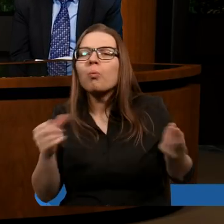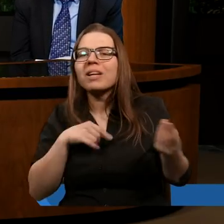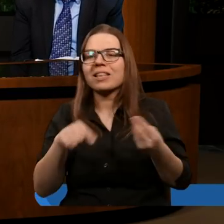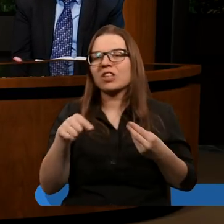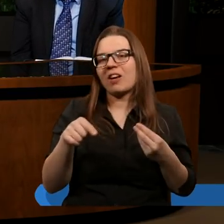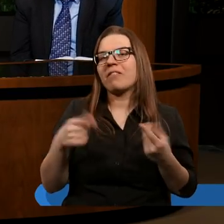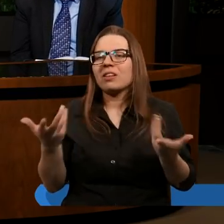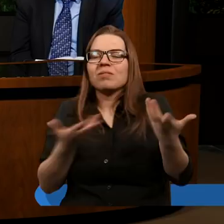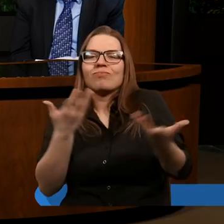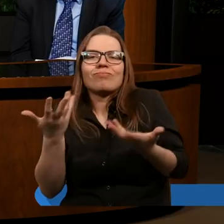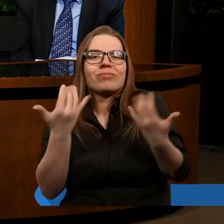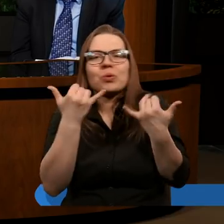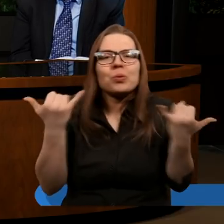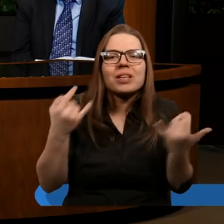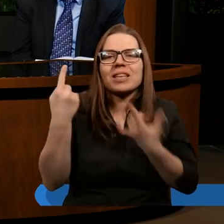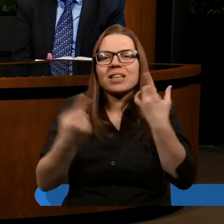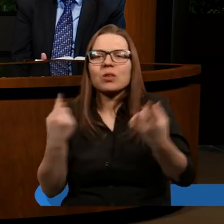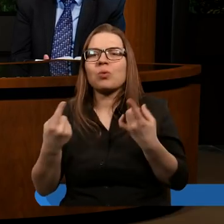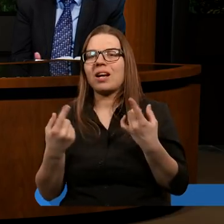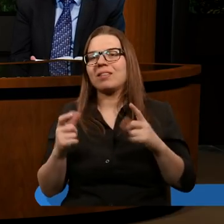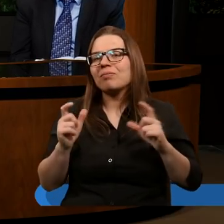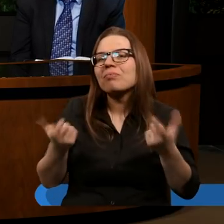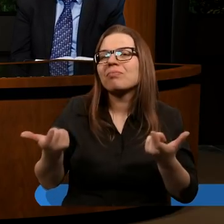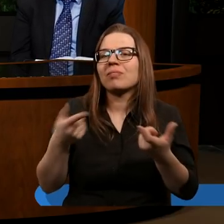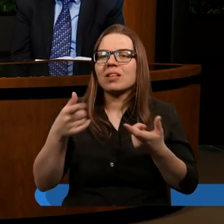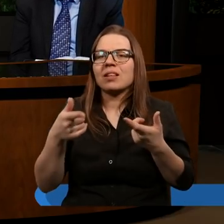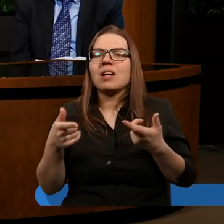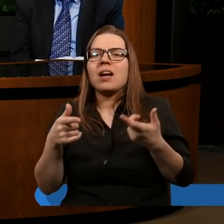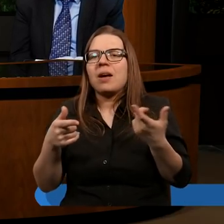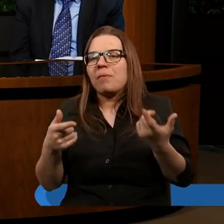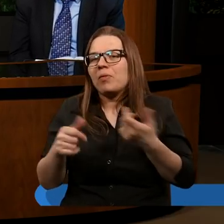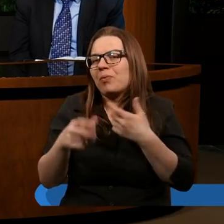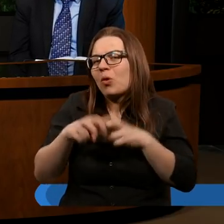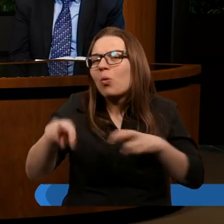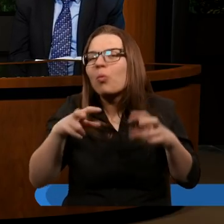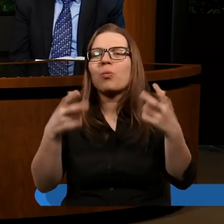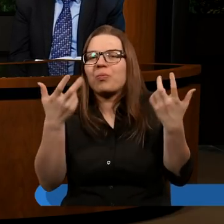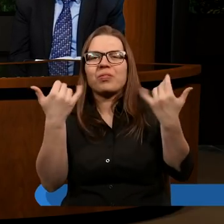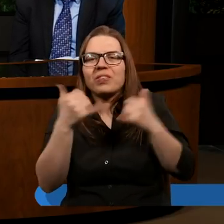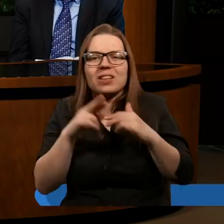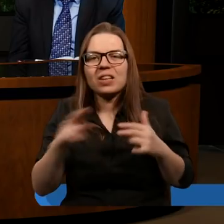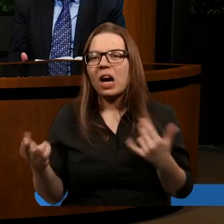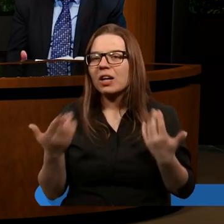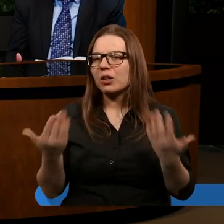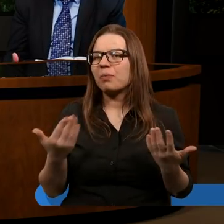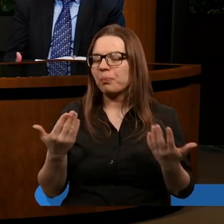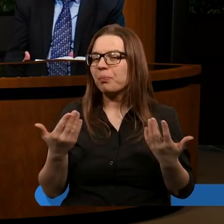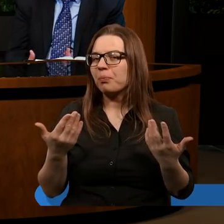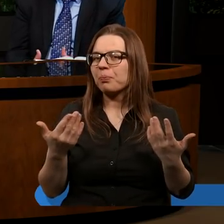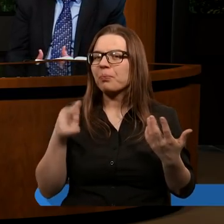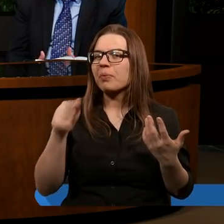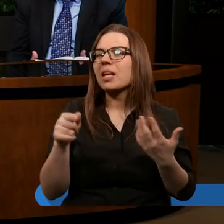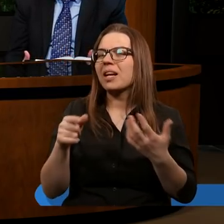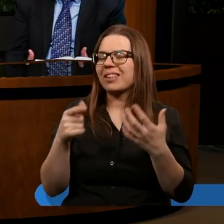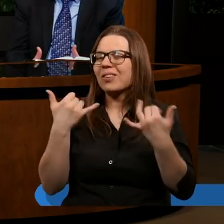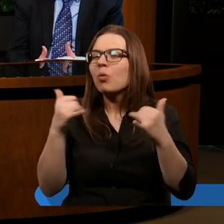Pojawiają się ikonoklaści, jest mnóstwo ruchów w chrześcijaństwie, które zaczynają zgarniać,